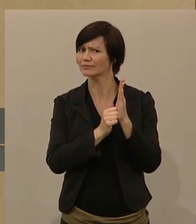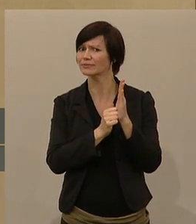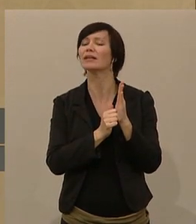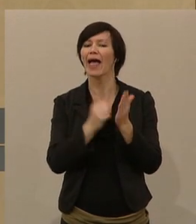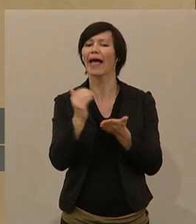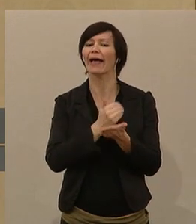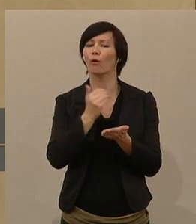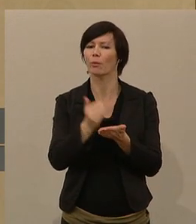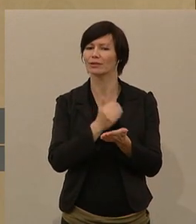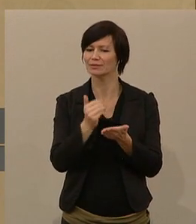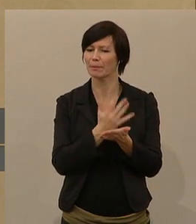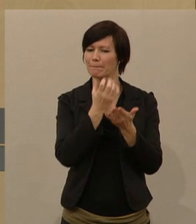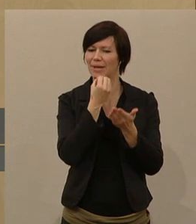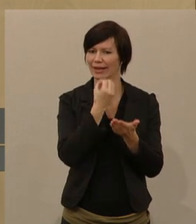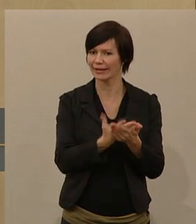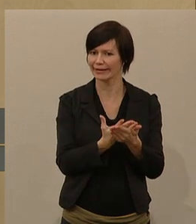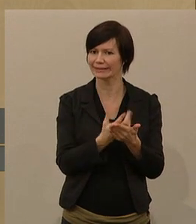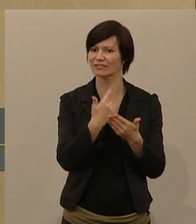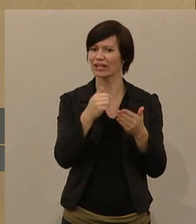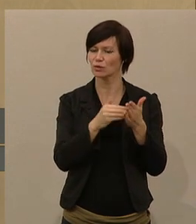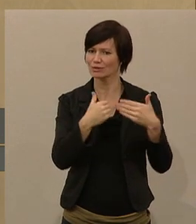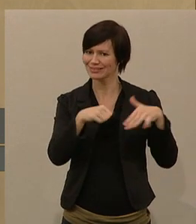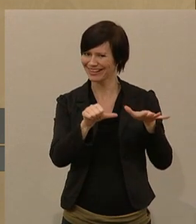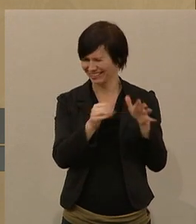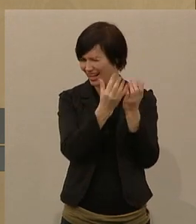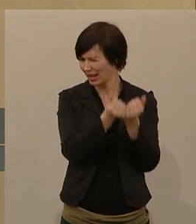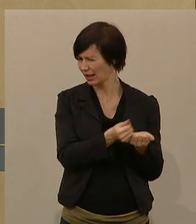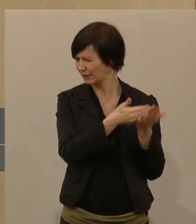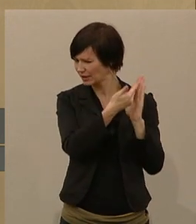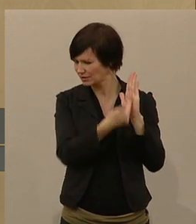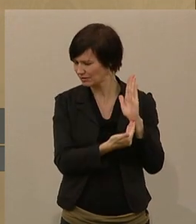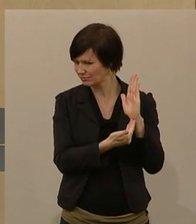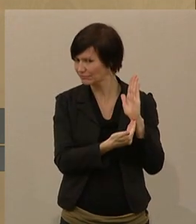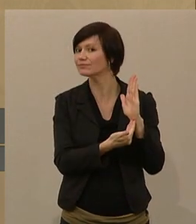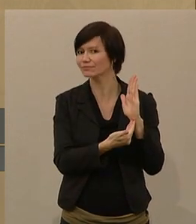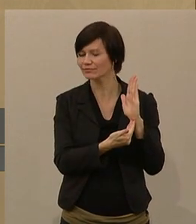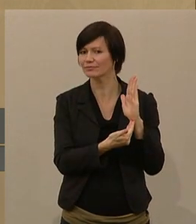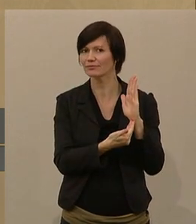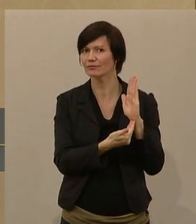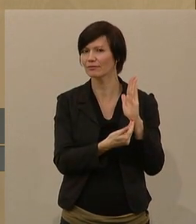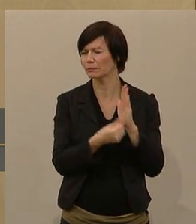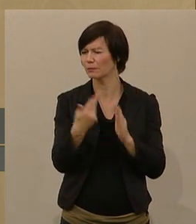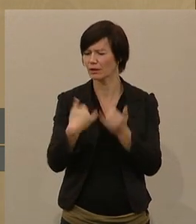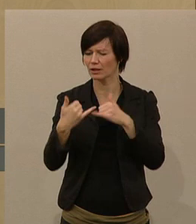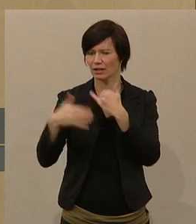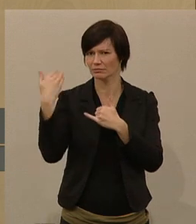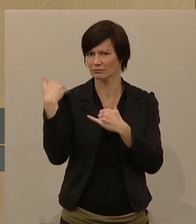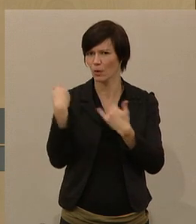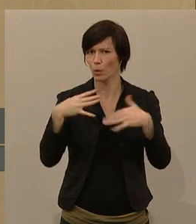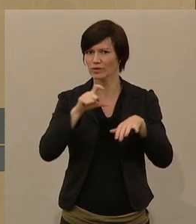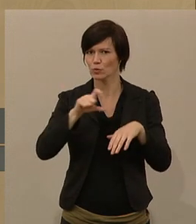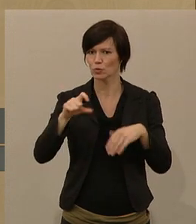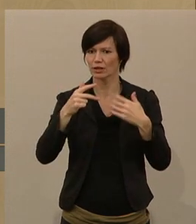2016. Der zeigt nämlich, dass in den vergangenen Jahren seit 1998 sich eine